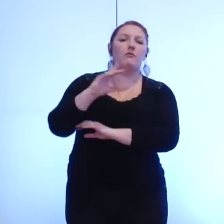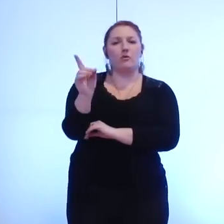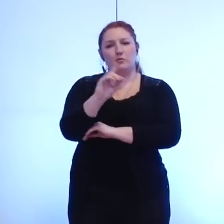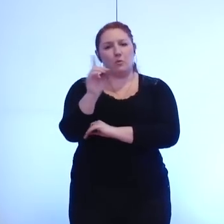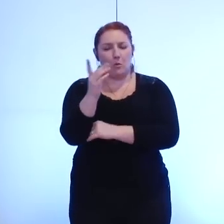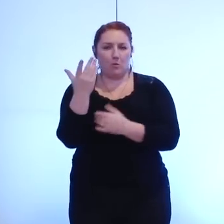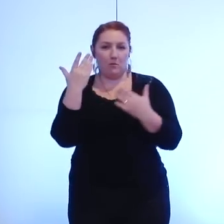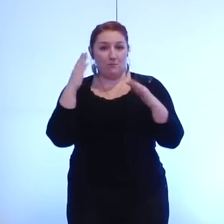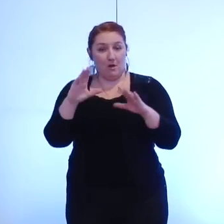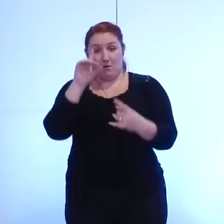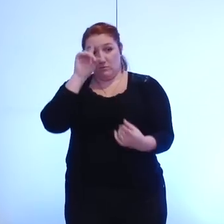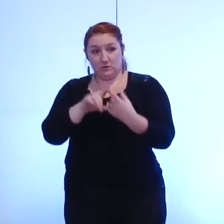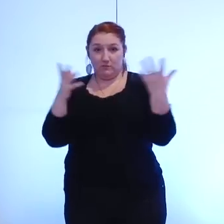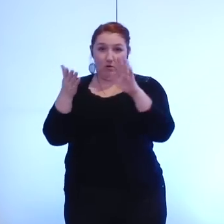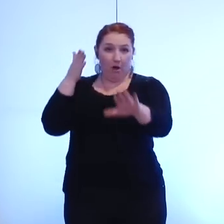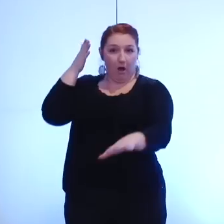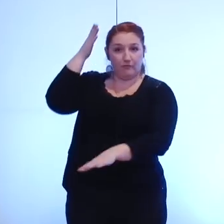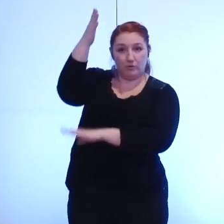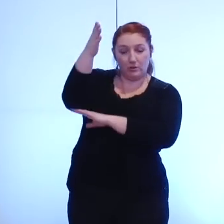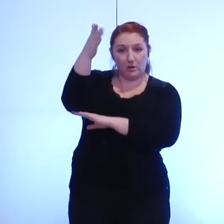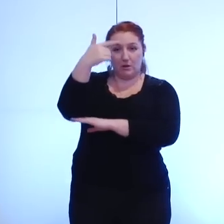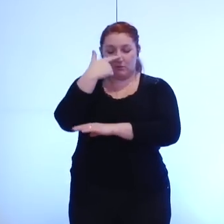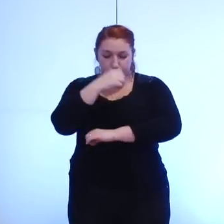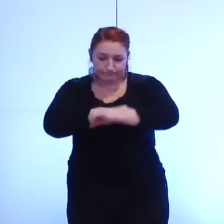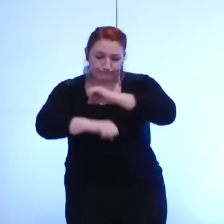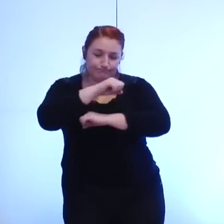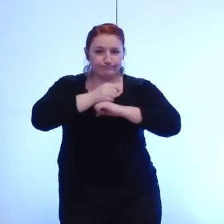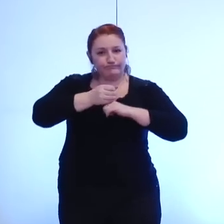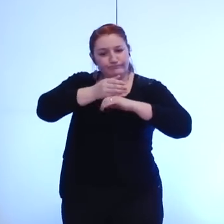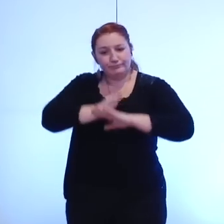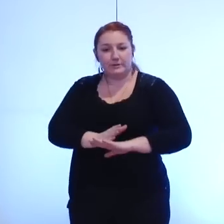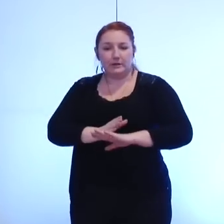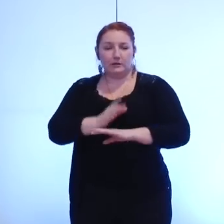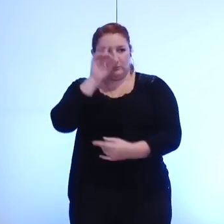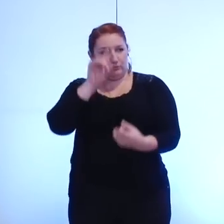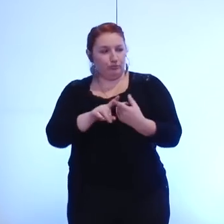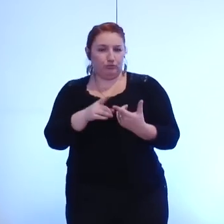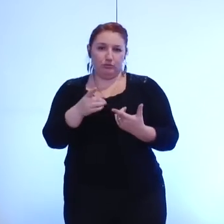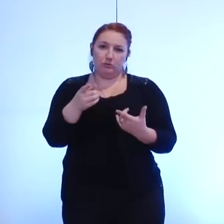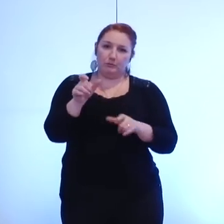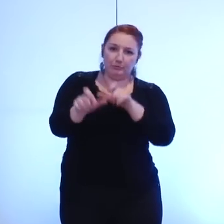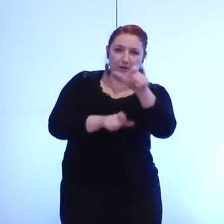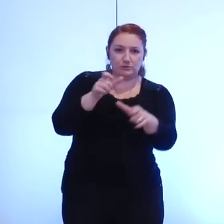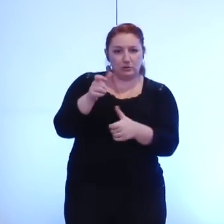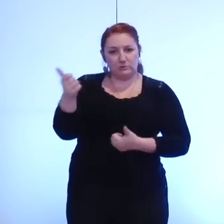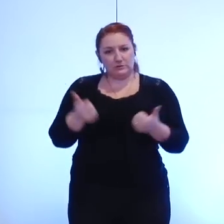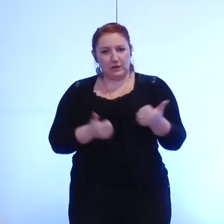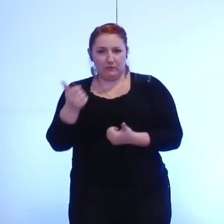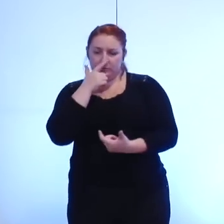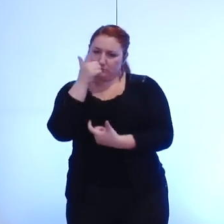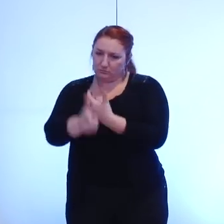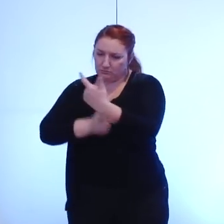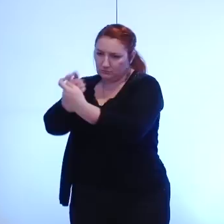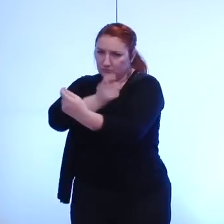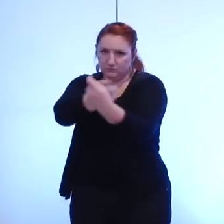mais bien pour aborder l'avenir dans les meilleures dispositions et agir au service de tous, sans tricher avec la réalité.